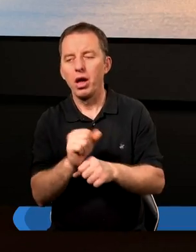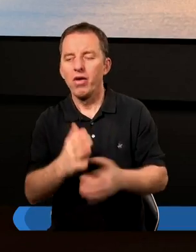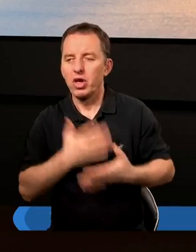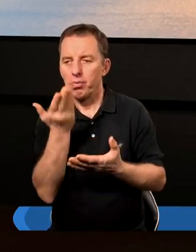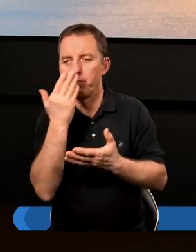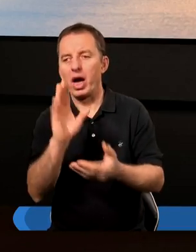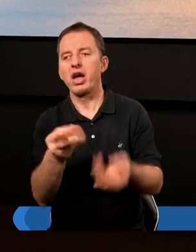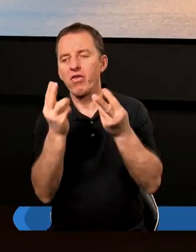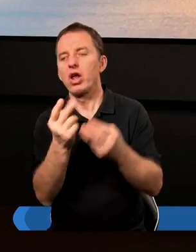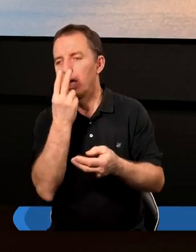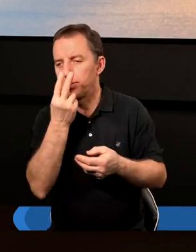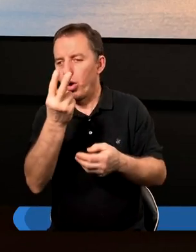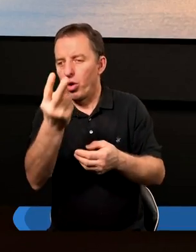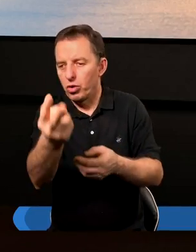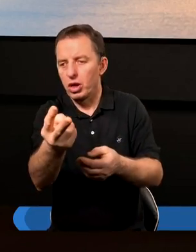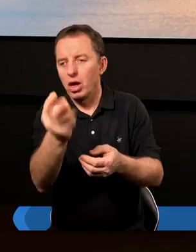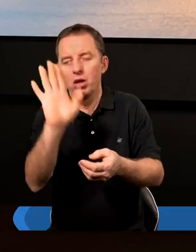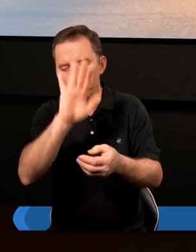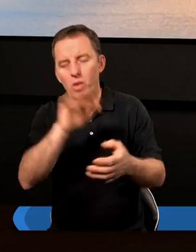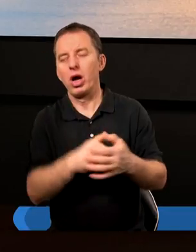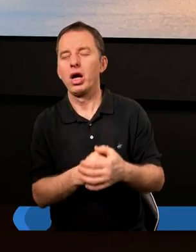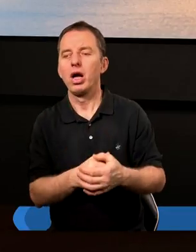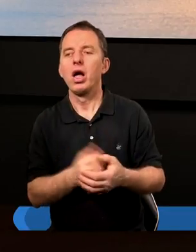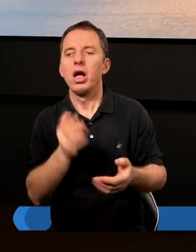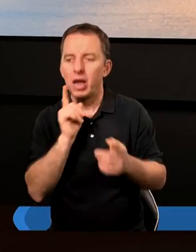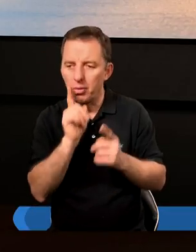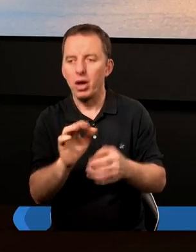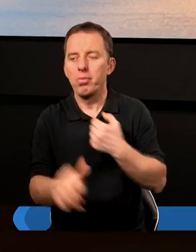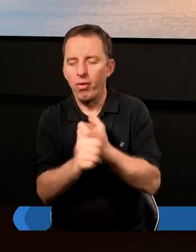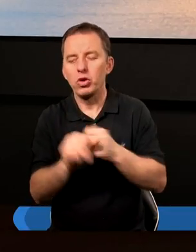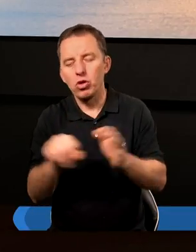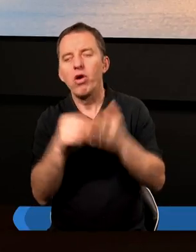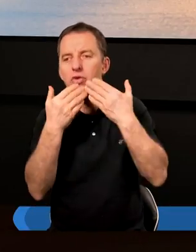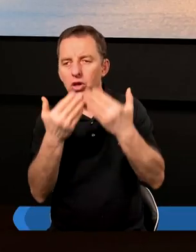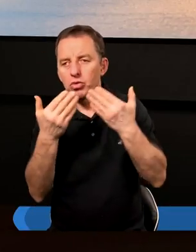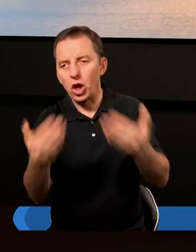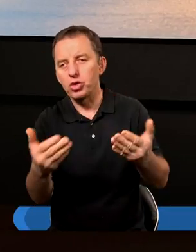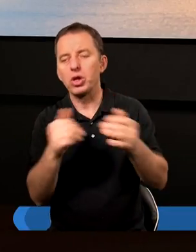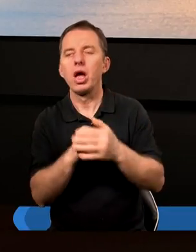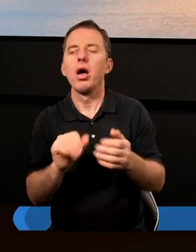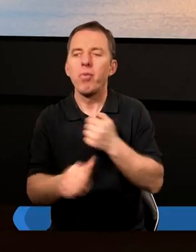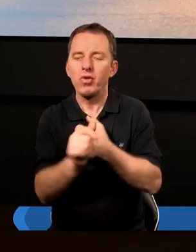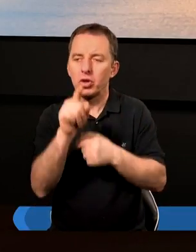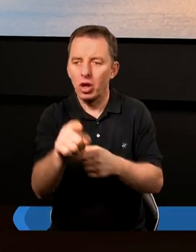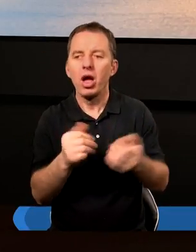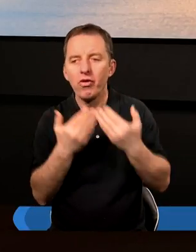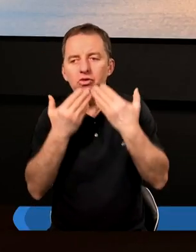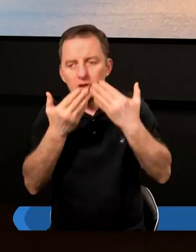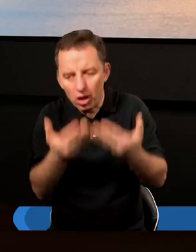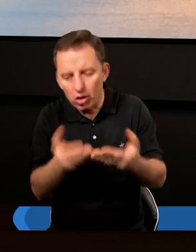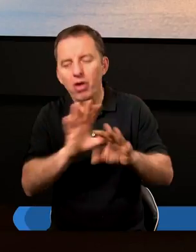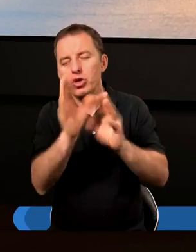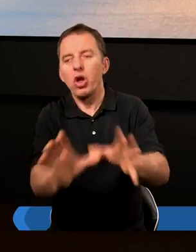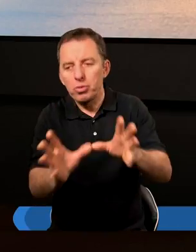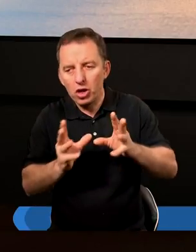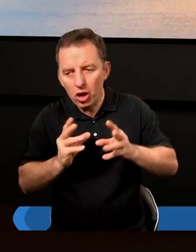wydaje mi się, bardzo ważne, takie spojrzenie w stronę Boga, bo mamy naprawdę powody do wdzięczności. Powody do tego, żeby z wdzięcznością